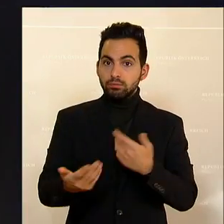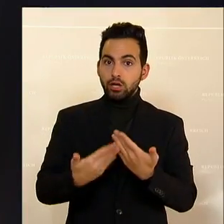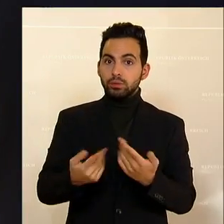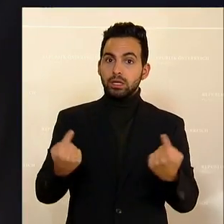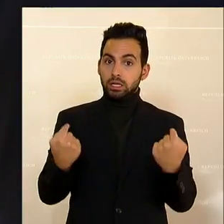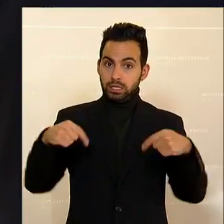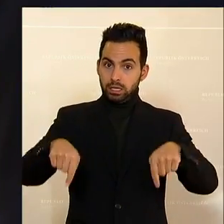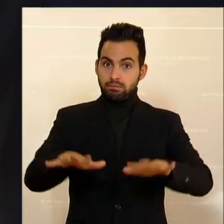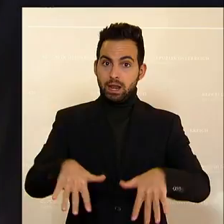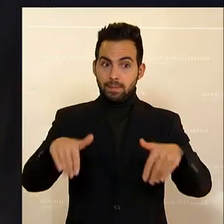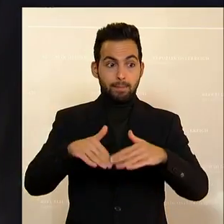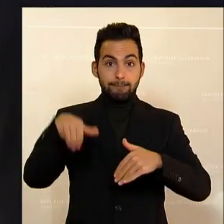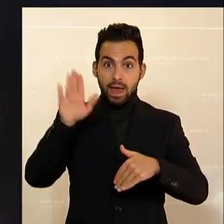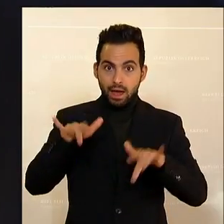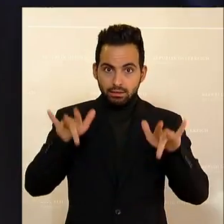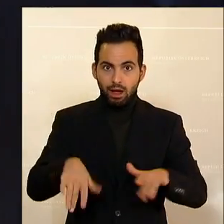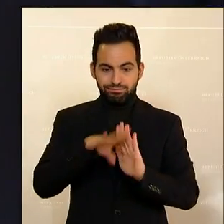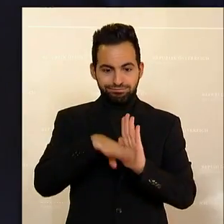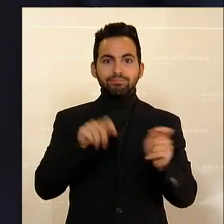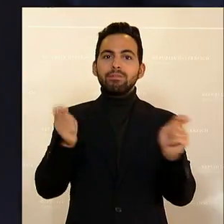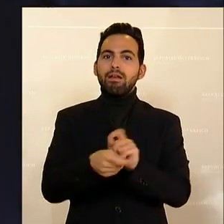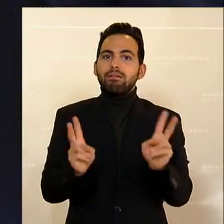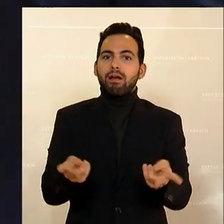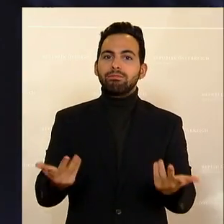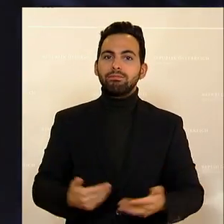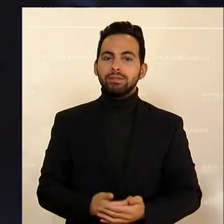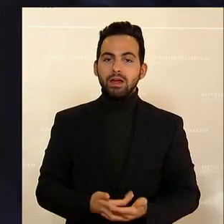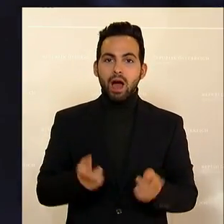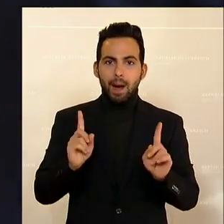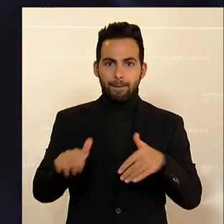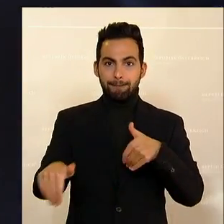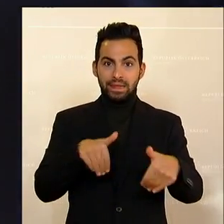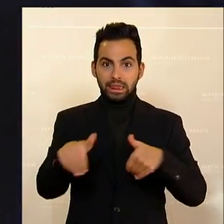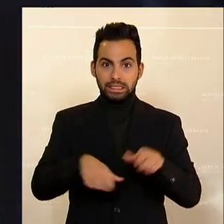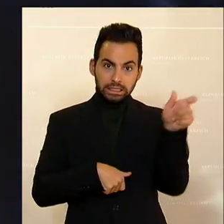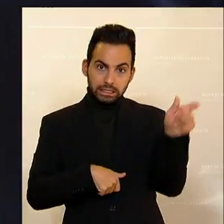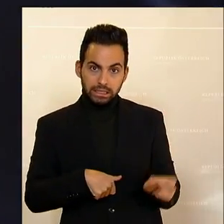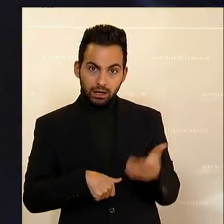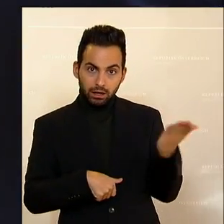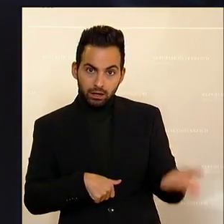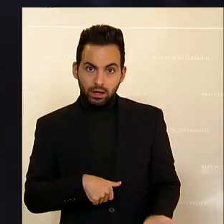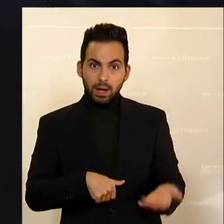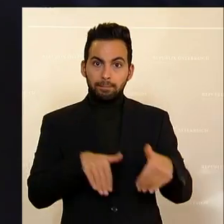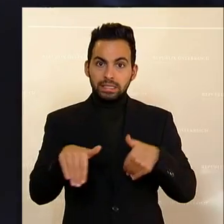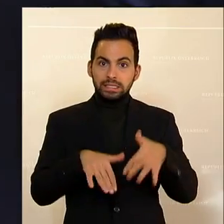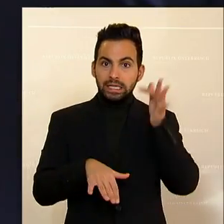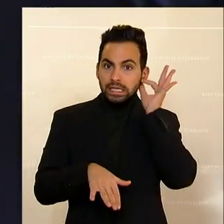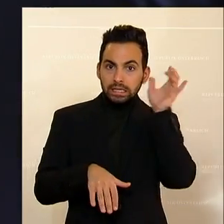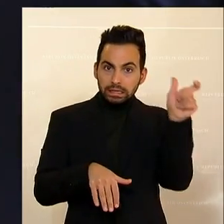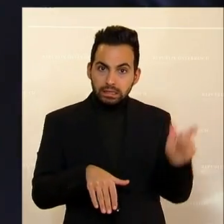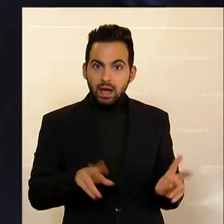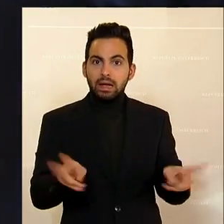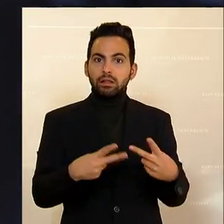Parlament eine Mehrheit hat. Dann kann man es ändern. Aber als Minister und als Ministerin kann man nicht